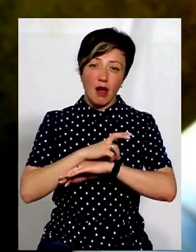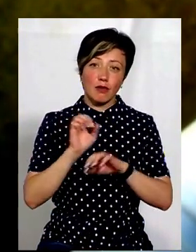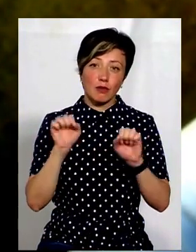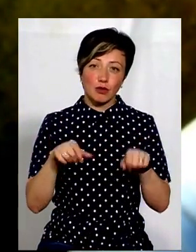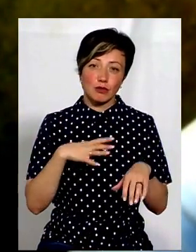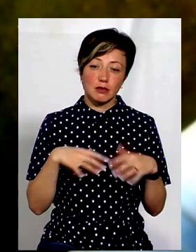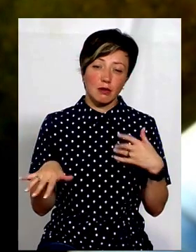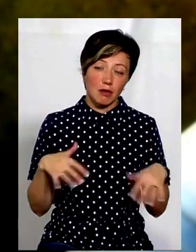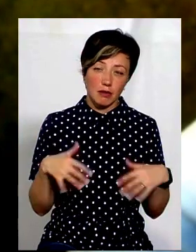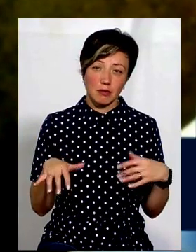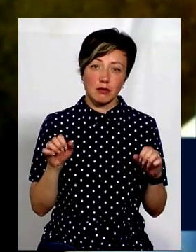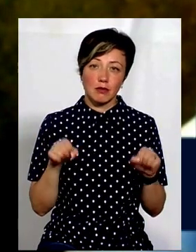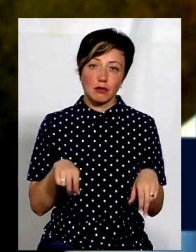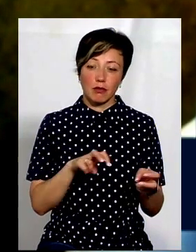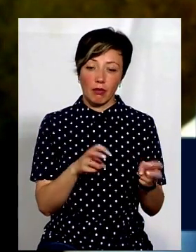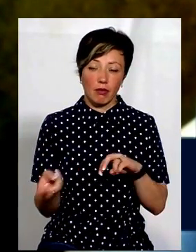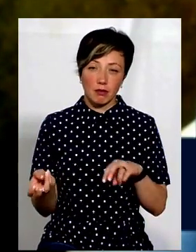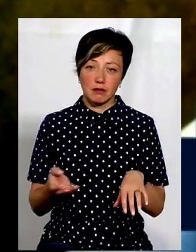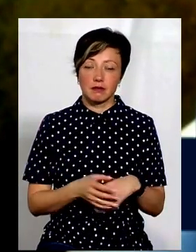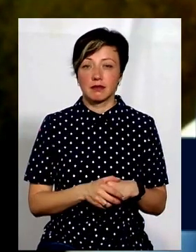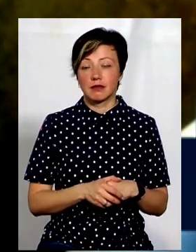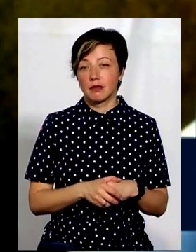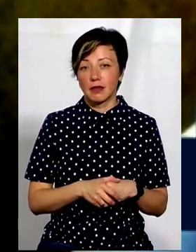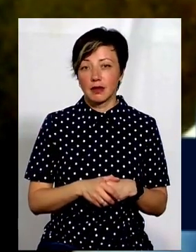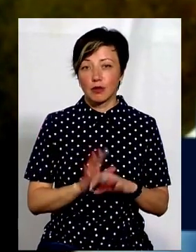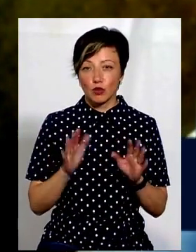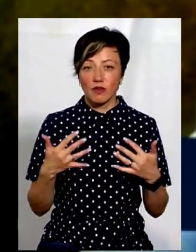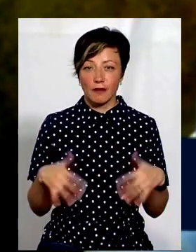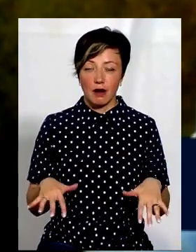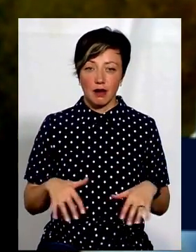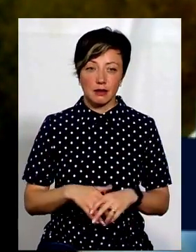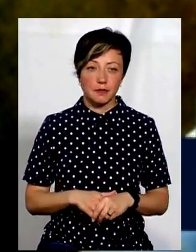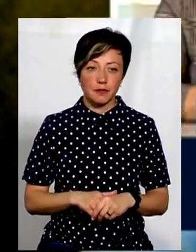може бути сладкійший, вже може помирати, вже будуть втрати.